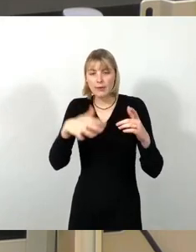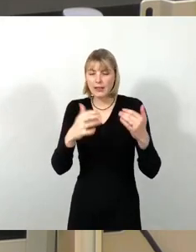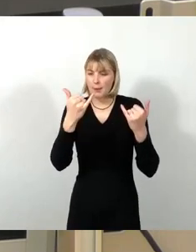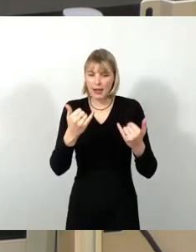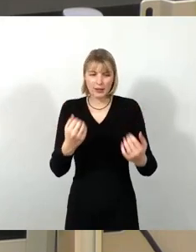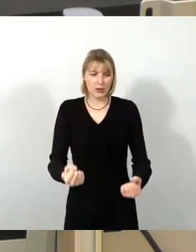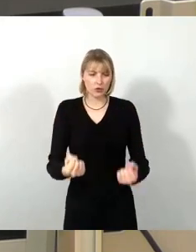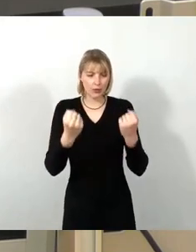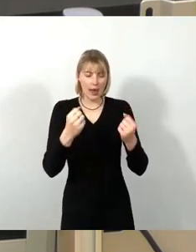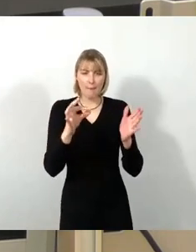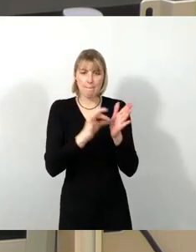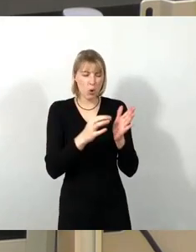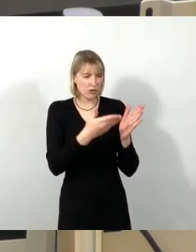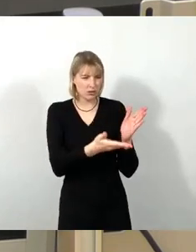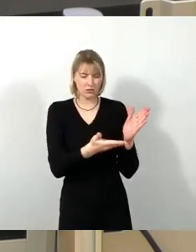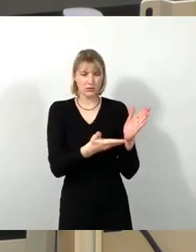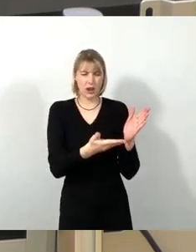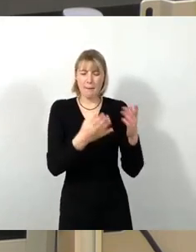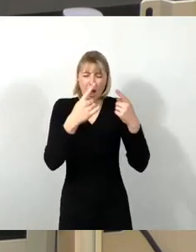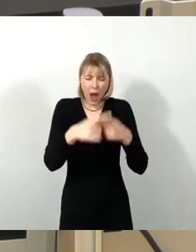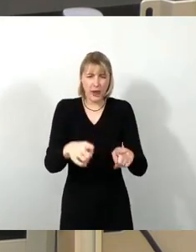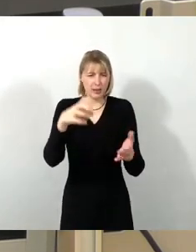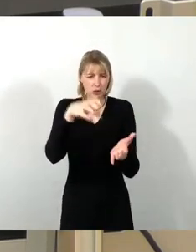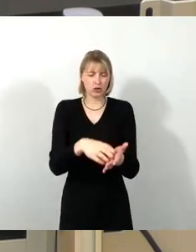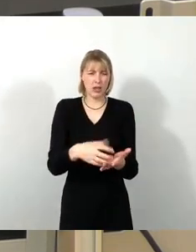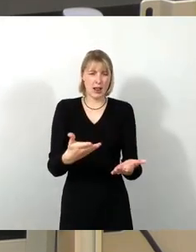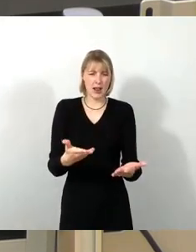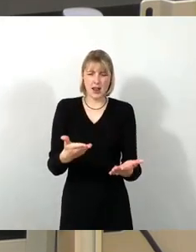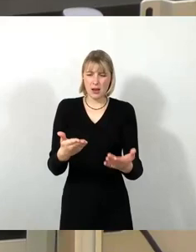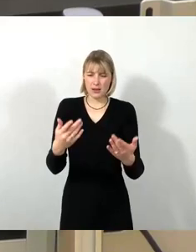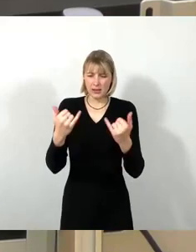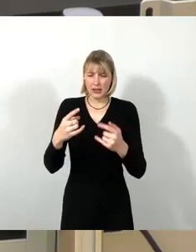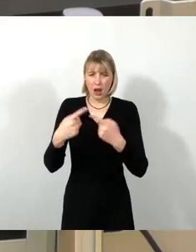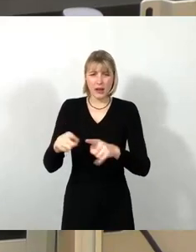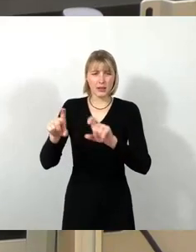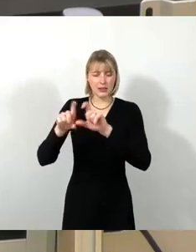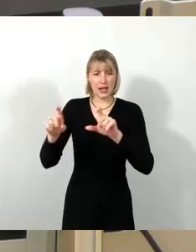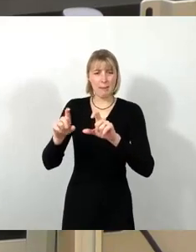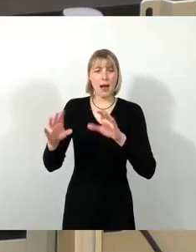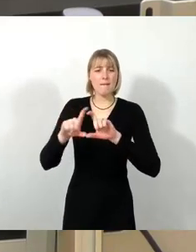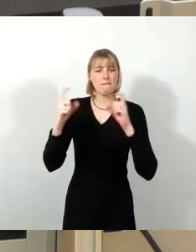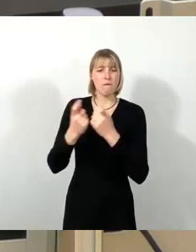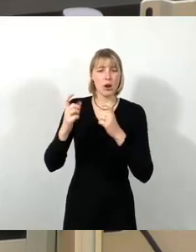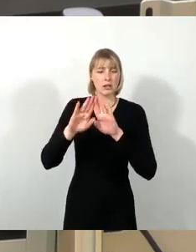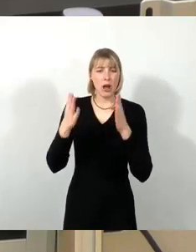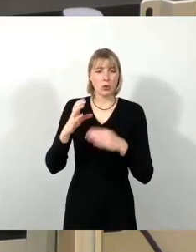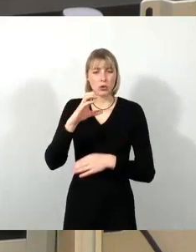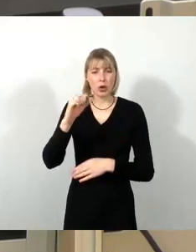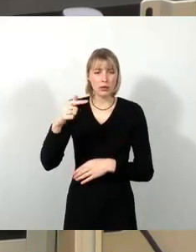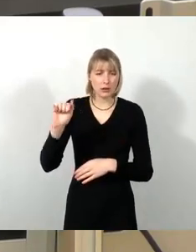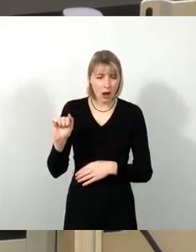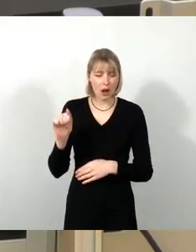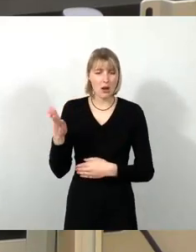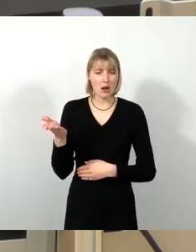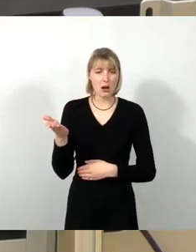sind sie an einer ganz anderen Stelle, als das Volkshaus Cotter von Konglomerat geleitet, die